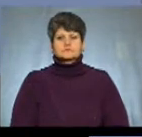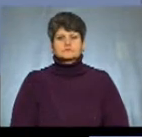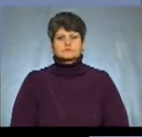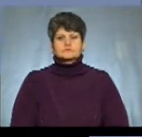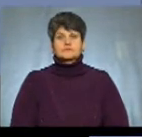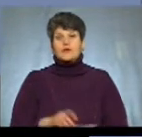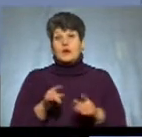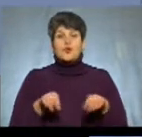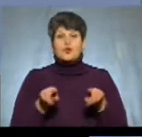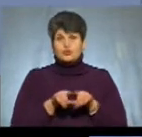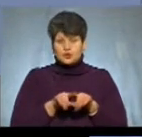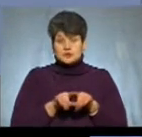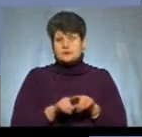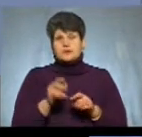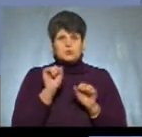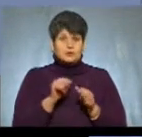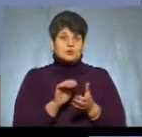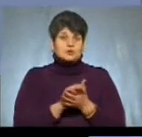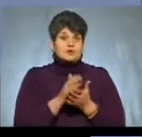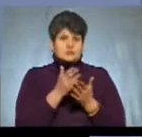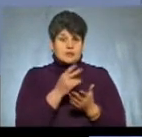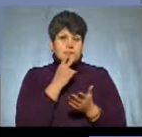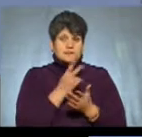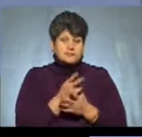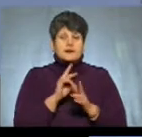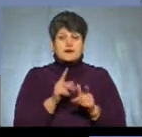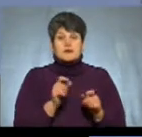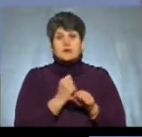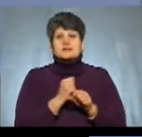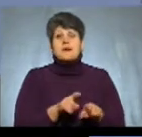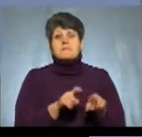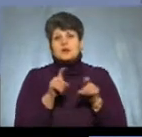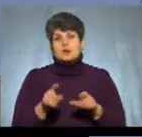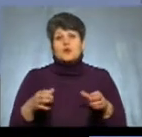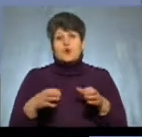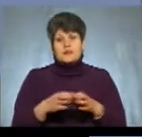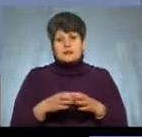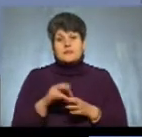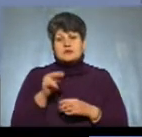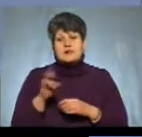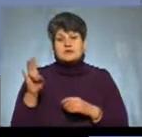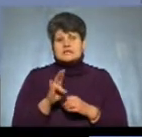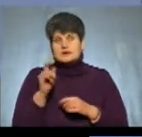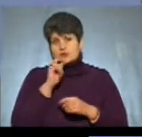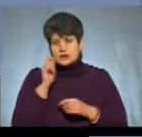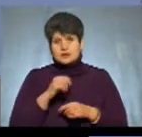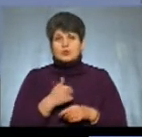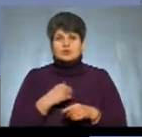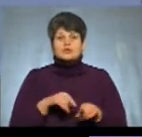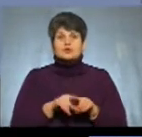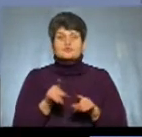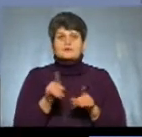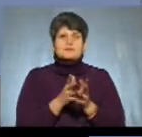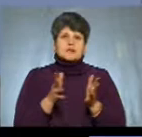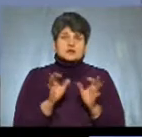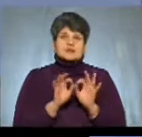Отож, зі сюжетом ми могли частково ознайомитися, як відбувається, зокрема, перехід громади до Прославної Церкви України. І хочу також, щоб ви нам розказали більше,